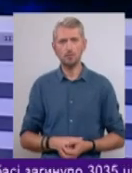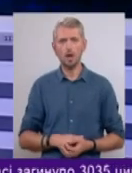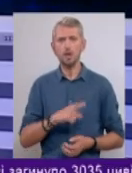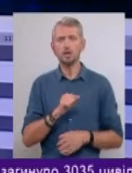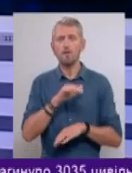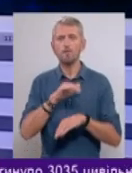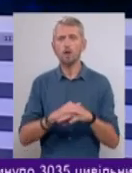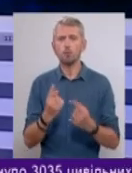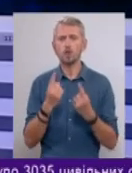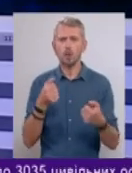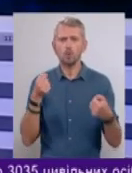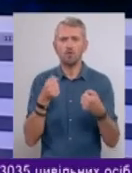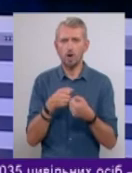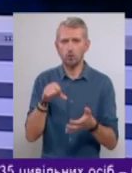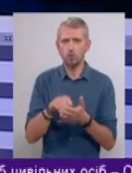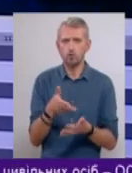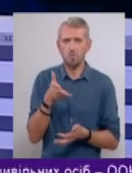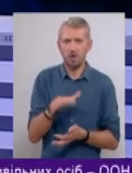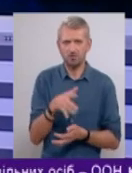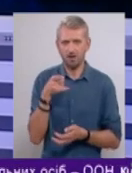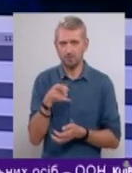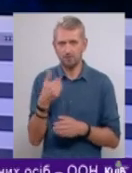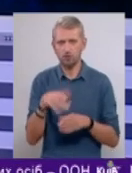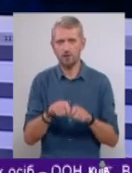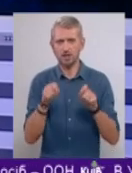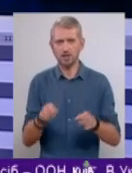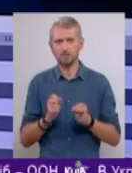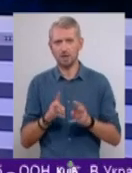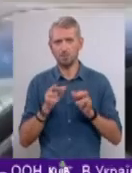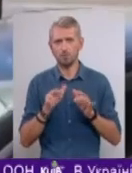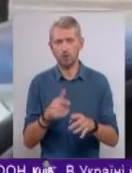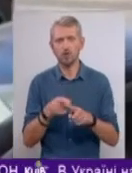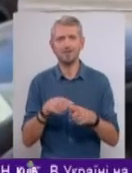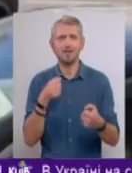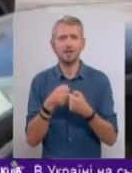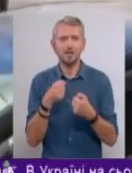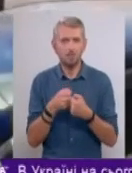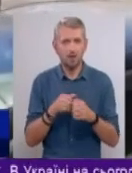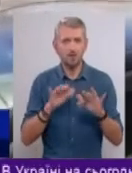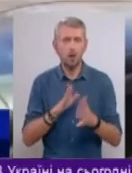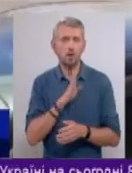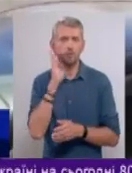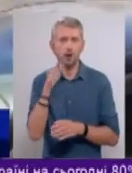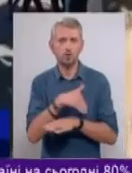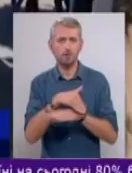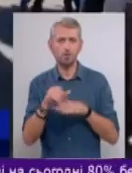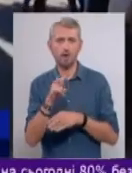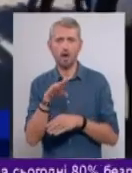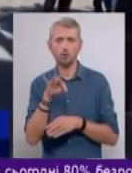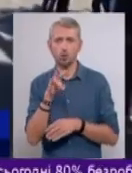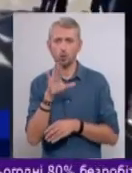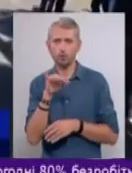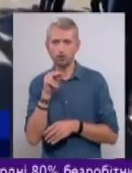А за фактом масштабної аварії за участю п'яти автівок уже відкрили кримінальне провадження. Це, ДТП, нагадаю, сталося вранці на вулиці